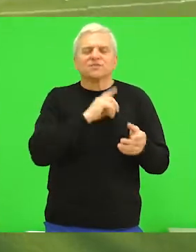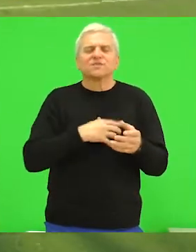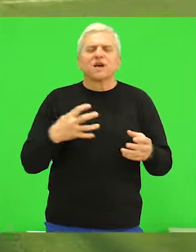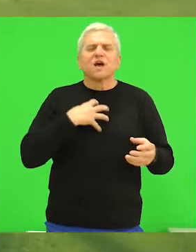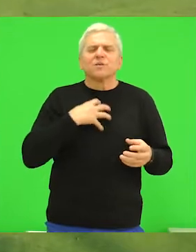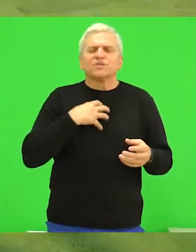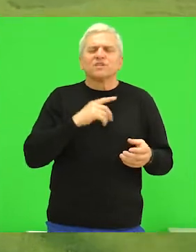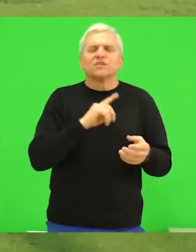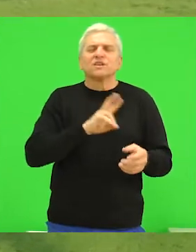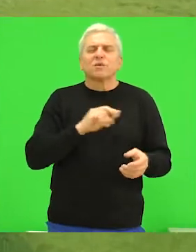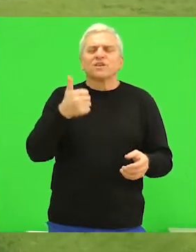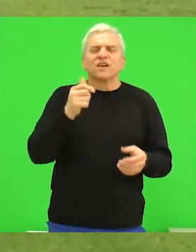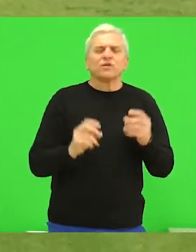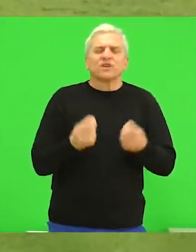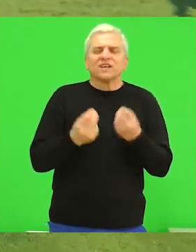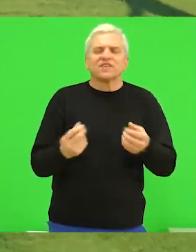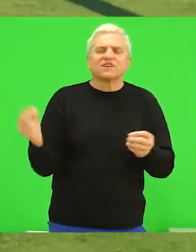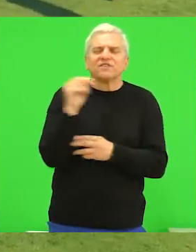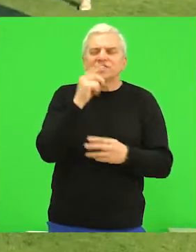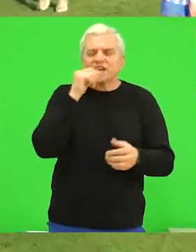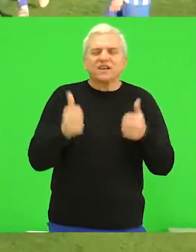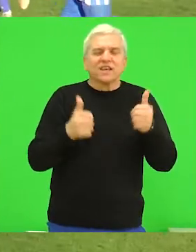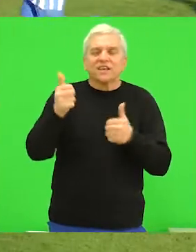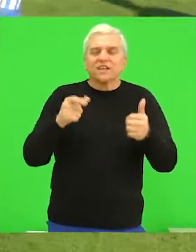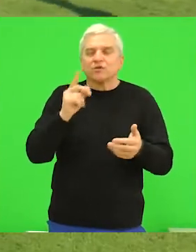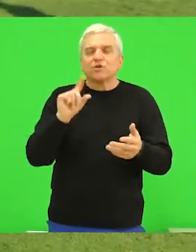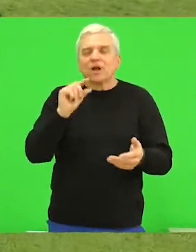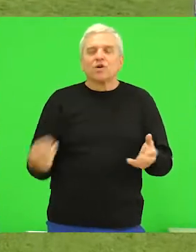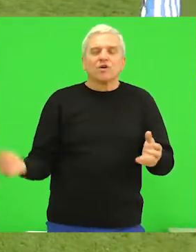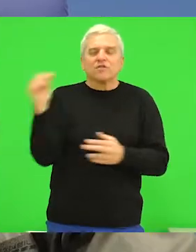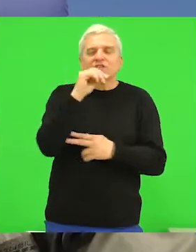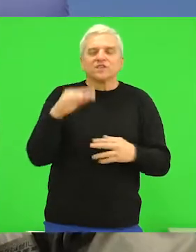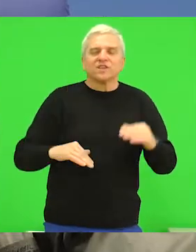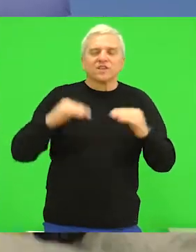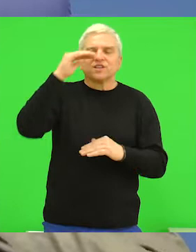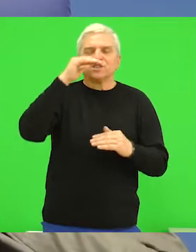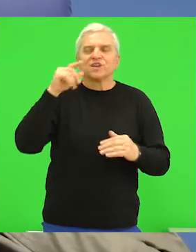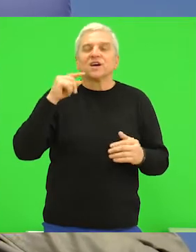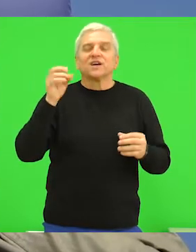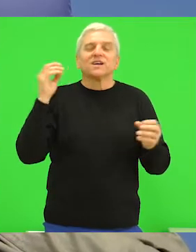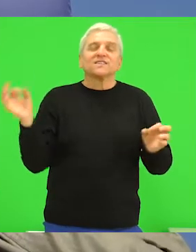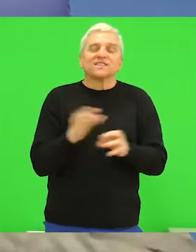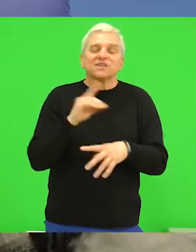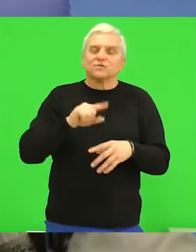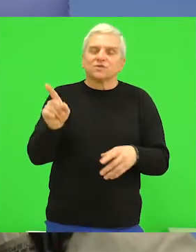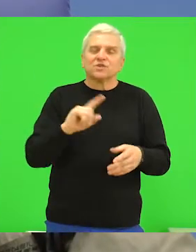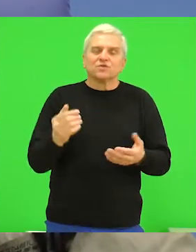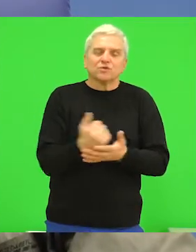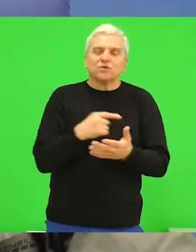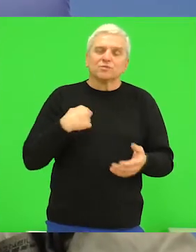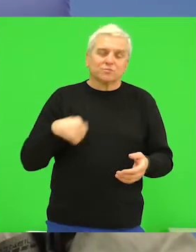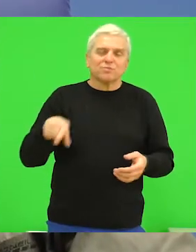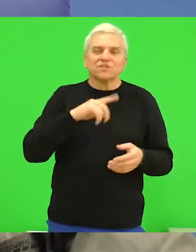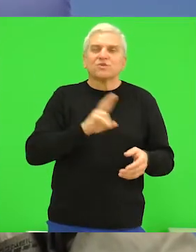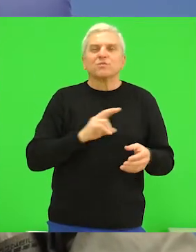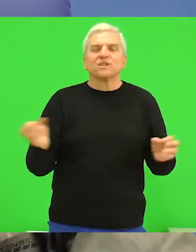psihološkom smislu imamo igrača više, oni izjednače 1-1, to ih sigurno još više diže i tako dalje. Srećom oni to tad nisu, imali